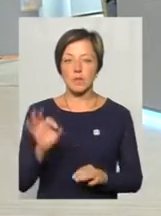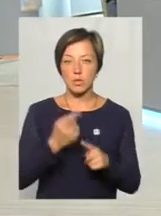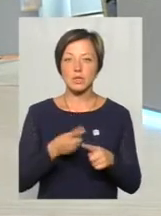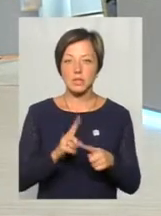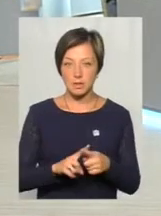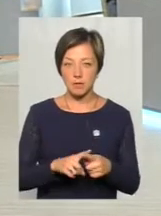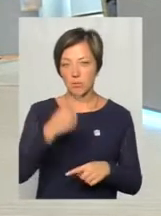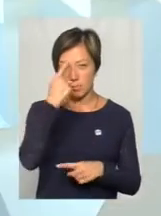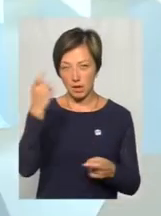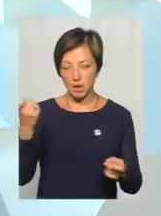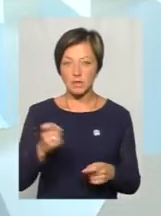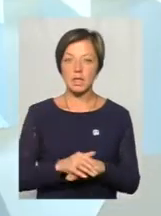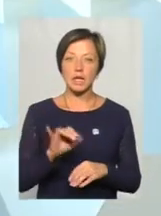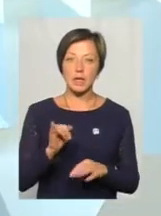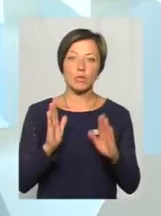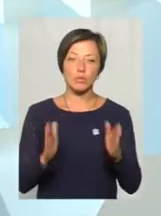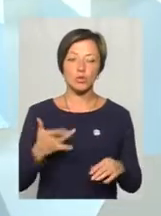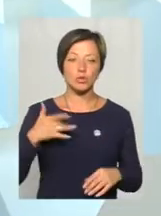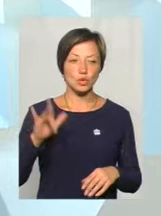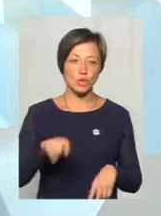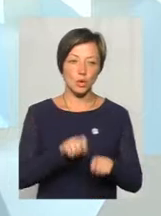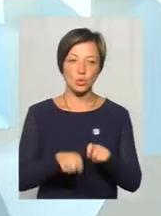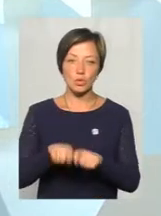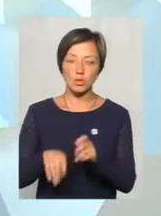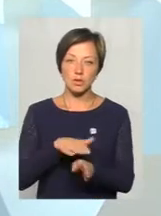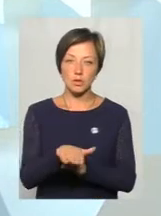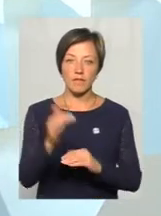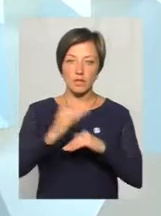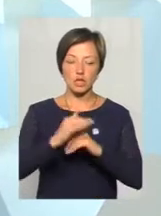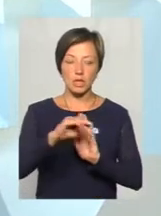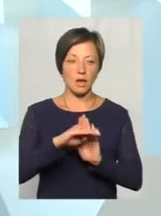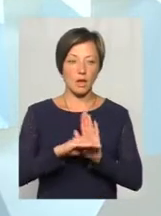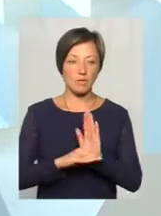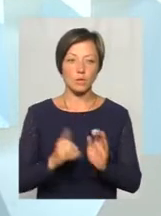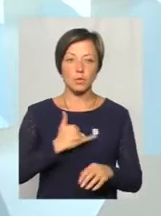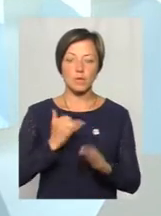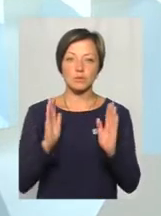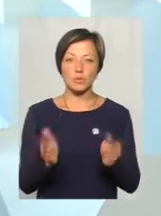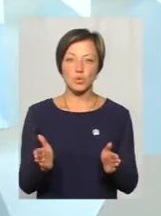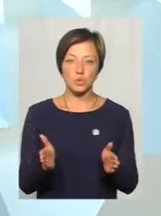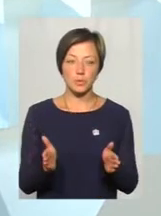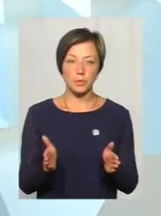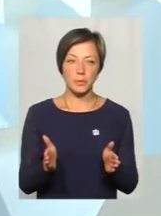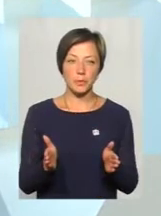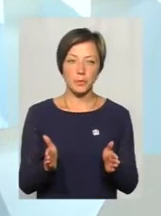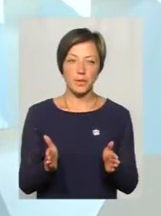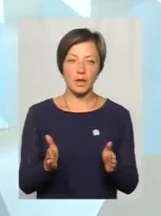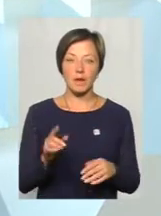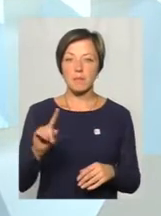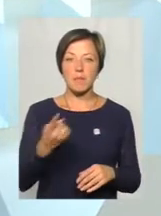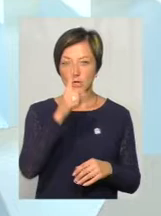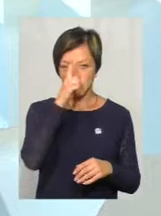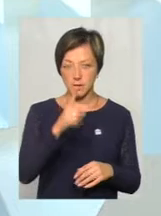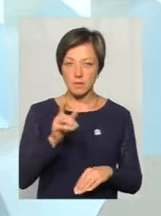попередили. Ну, і буде дуже жорсткий контроль за дотриманням вечірніх графіків. У нас будуть, ну, принаймні, там перший